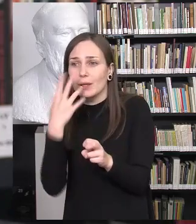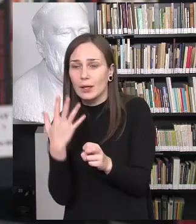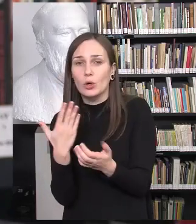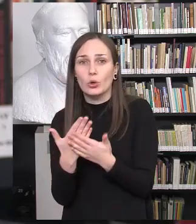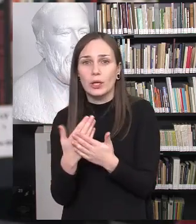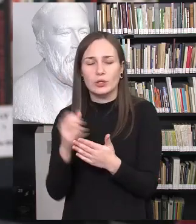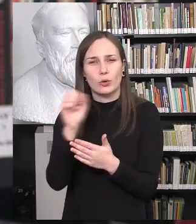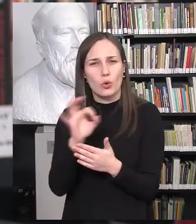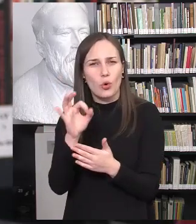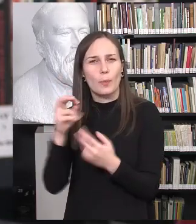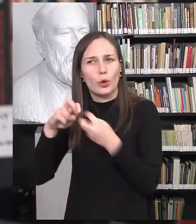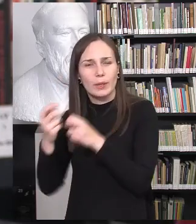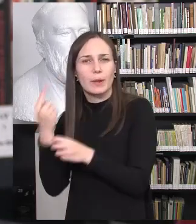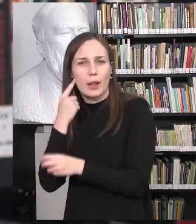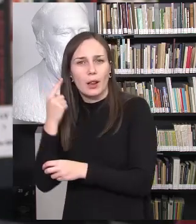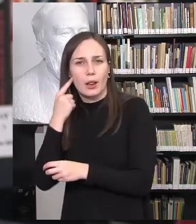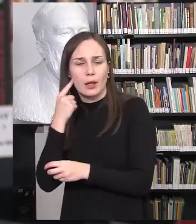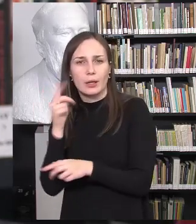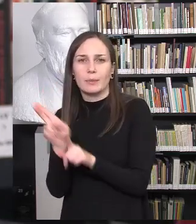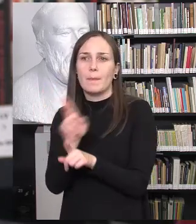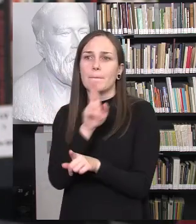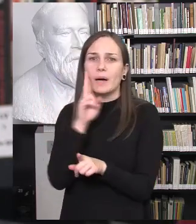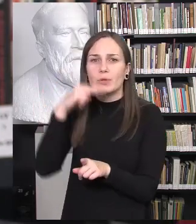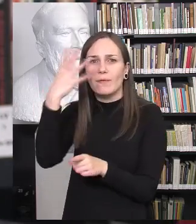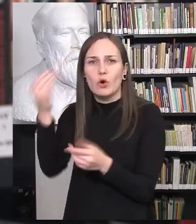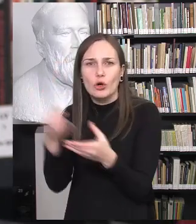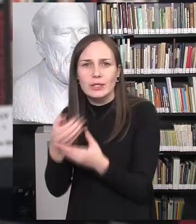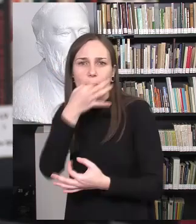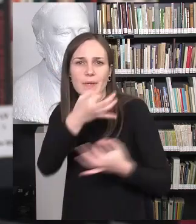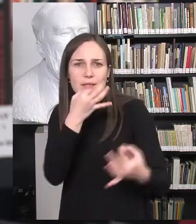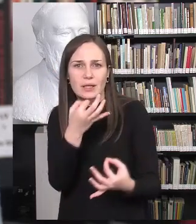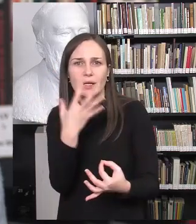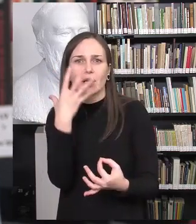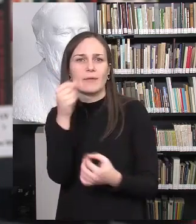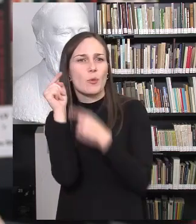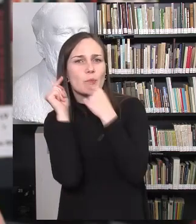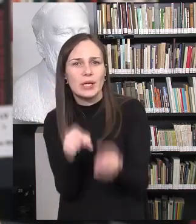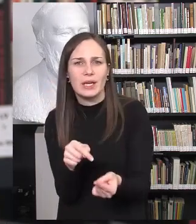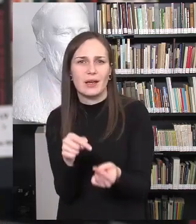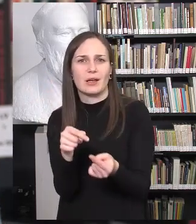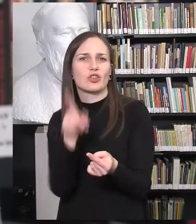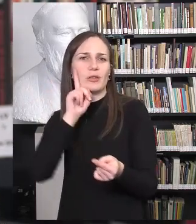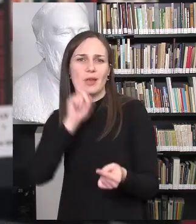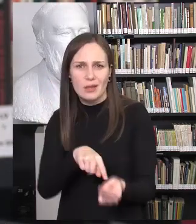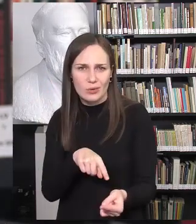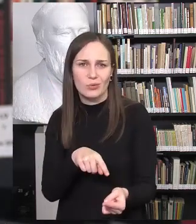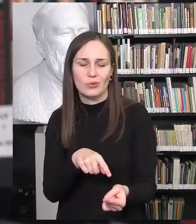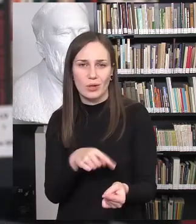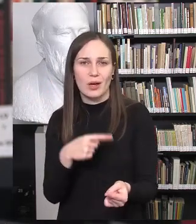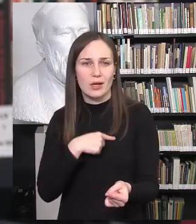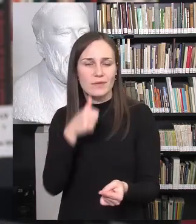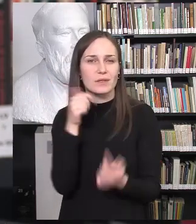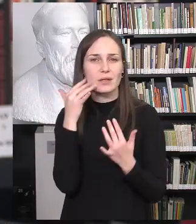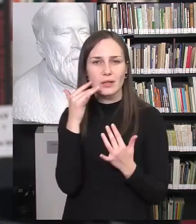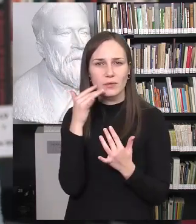girdėdama tos aštrumus ir labai, ypatingai tėvų organizacijų, tos pasisakymus, kad jie yra labai prieš, kad jie tikrai labai nenori. Aš kiekvieną